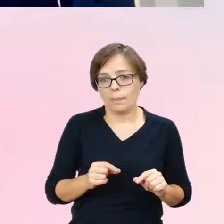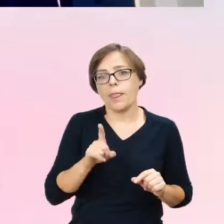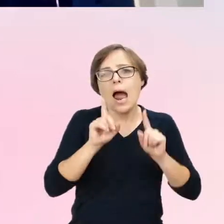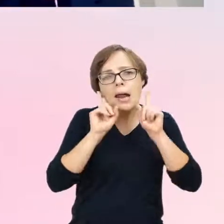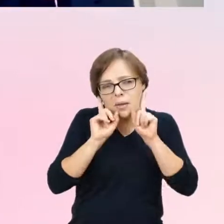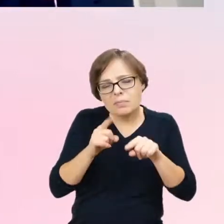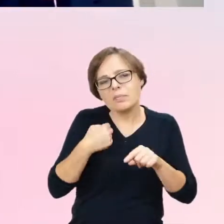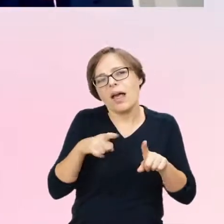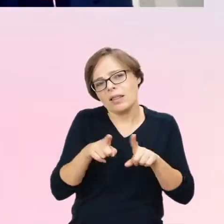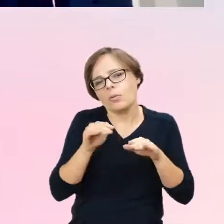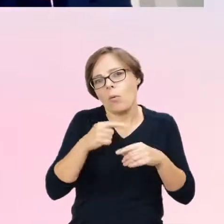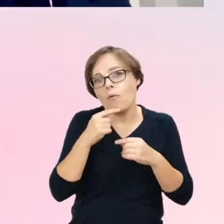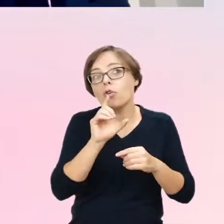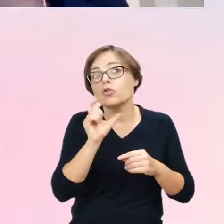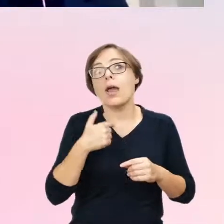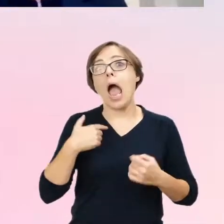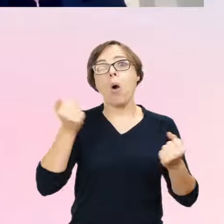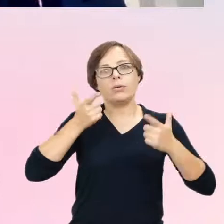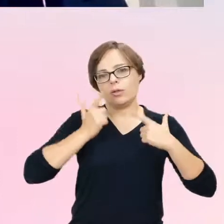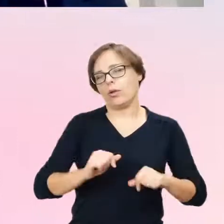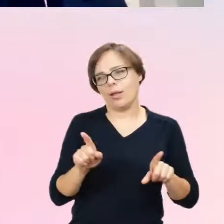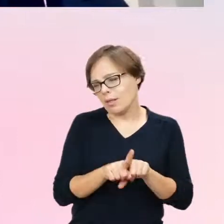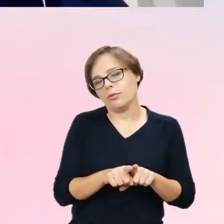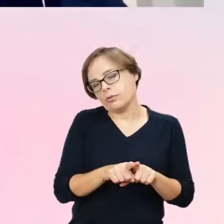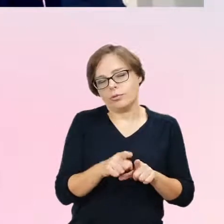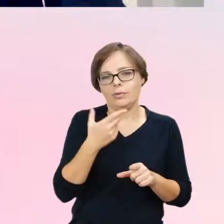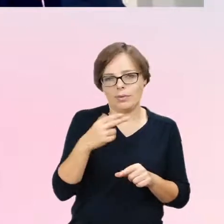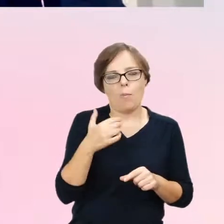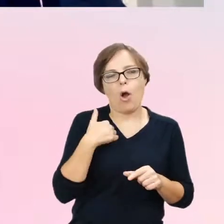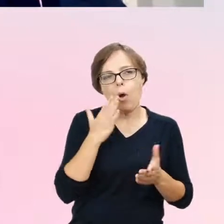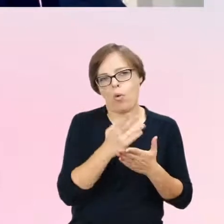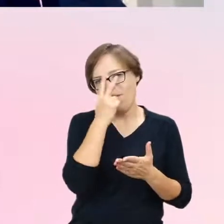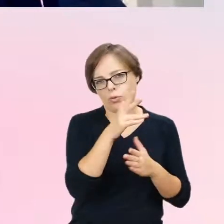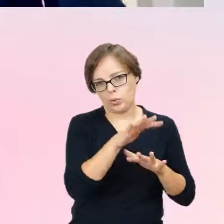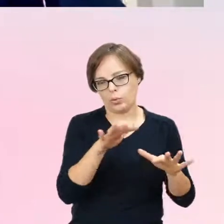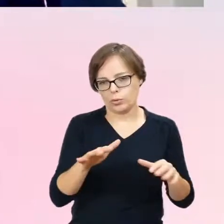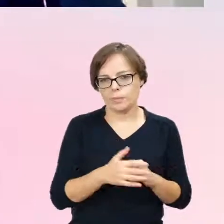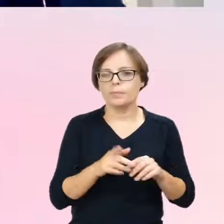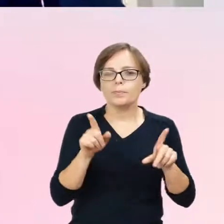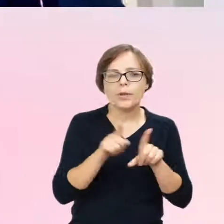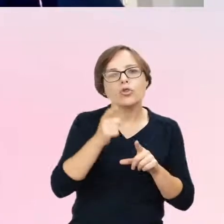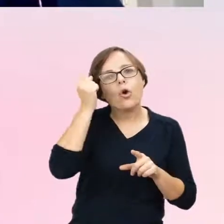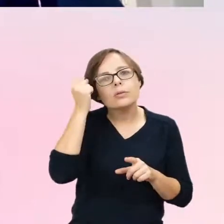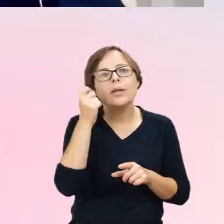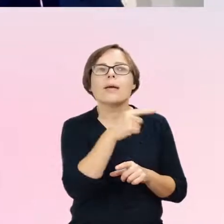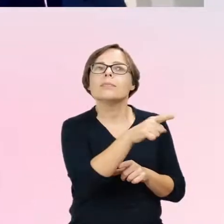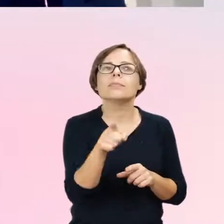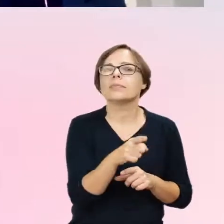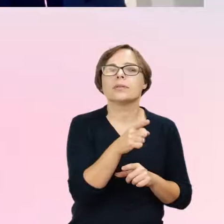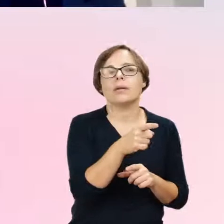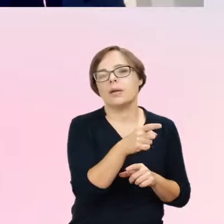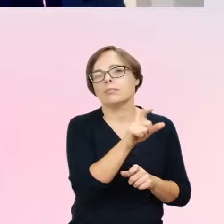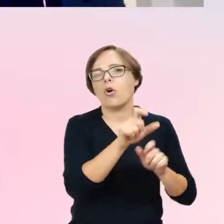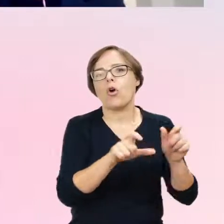już nic nie jest w stanie zaskoczyć, bo czasami koncepcje, które odnośnie właśnie charakterystyki swojej płci przedstawiane